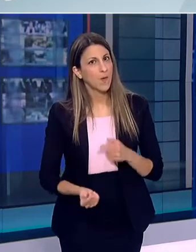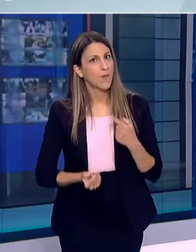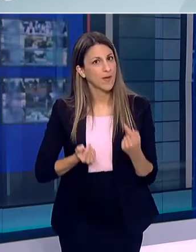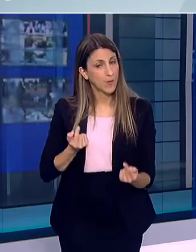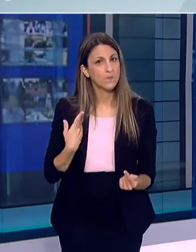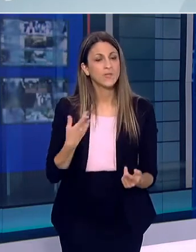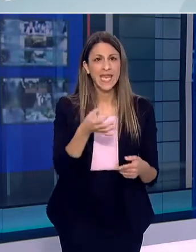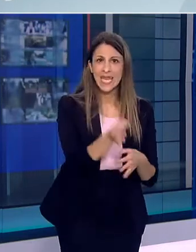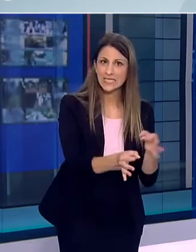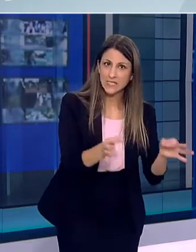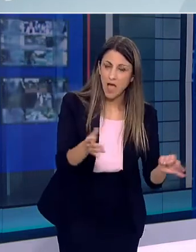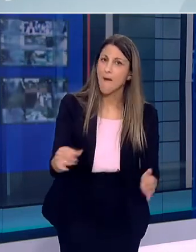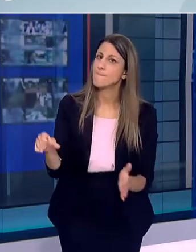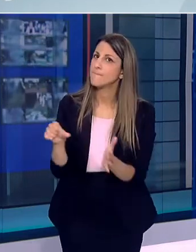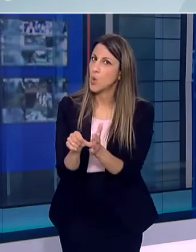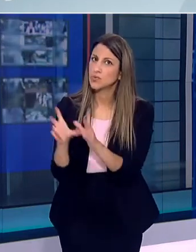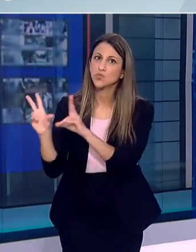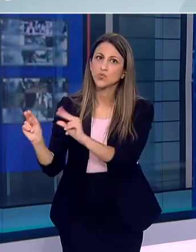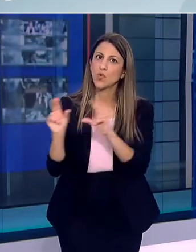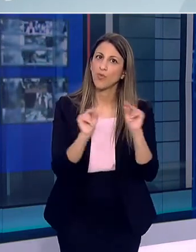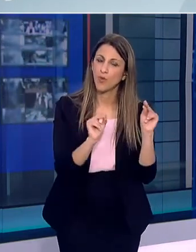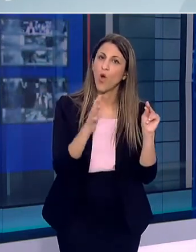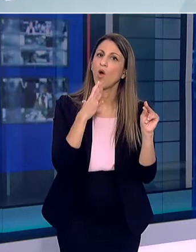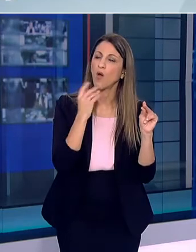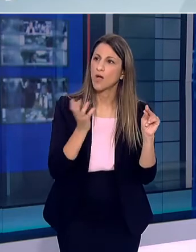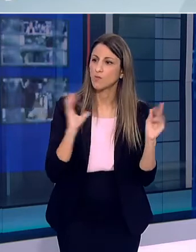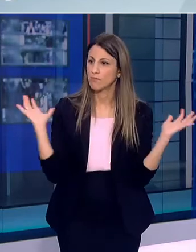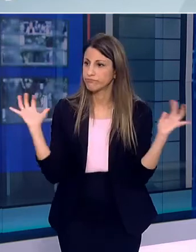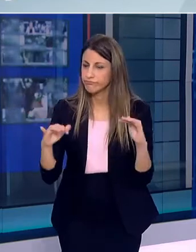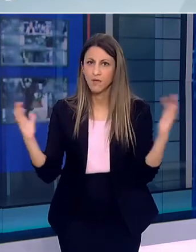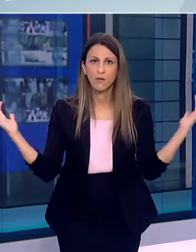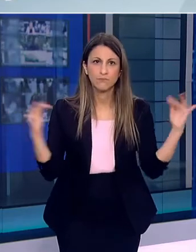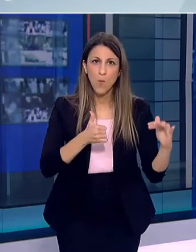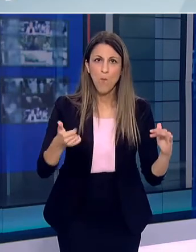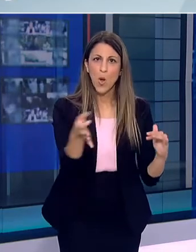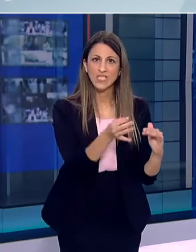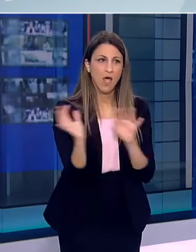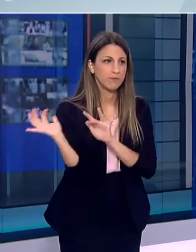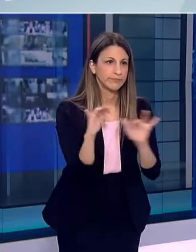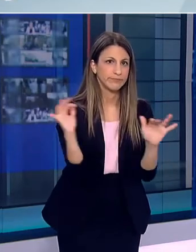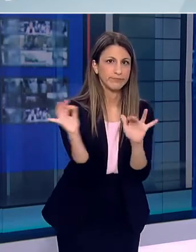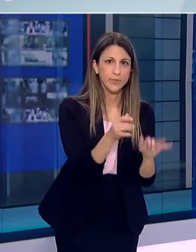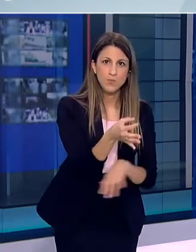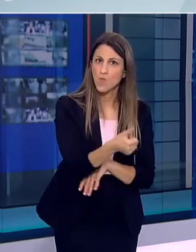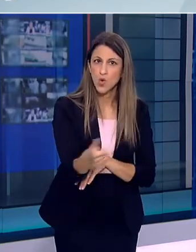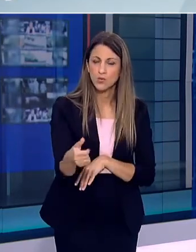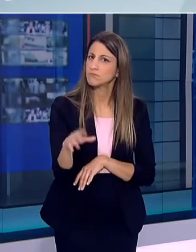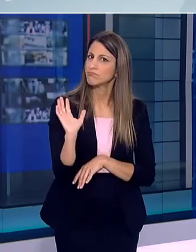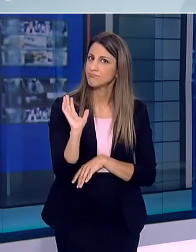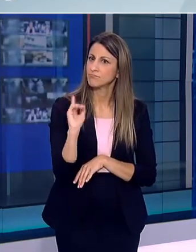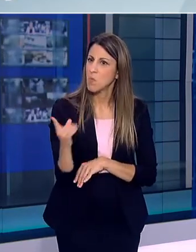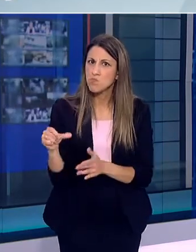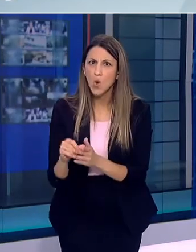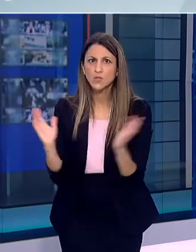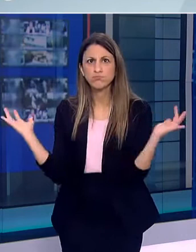πυρωτική Ελλάδα Γιατί και εκεί θα υπάρξει κόσμος που Τουριστικό κύμα που θα επισκεφτεί την